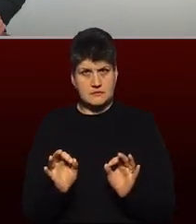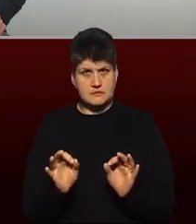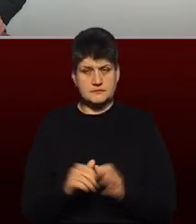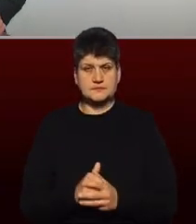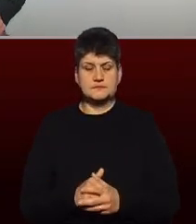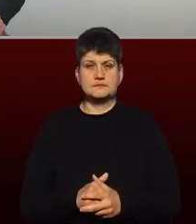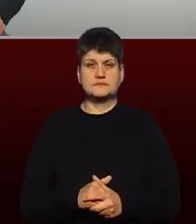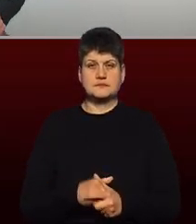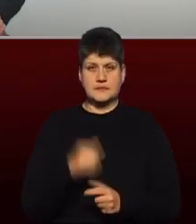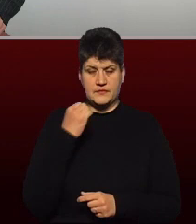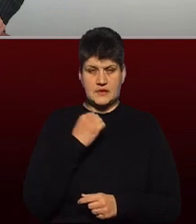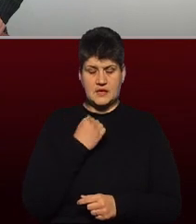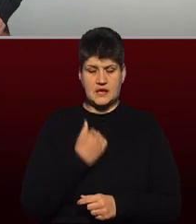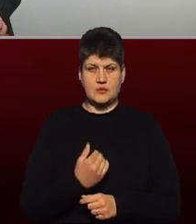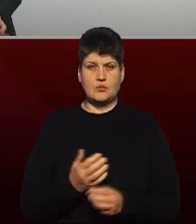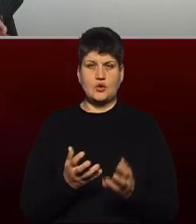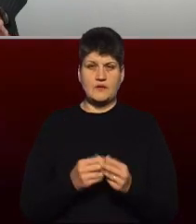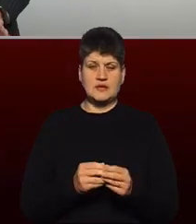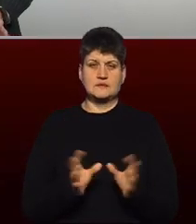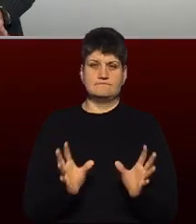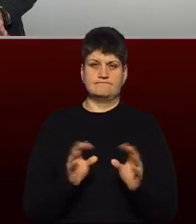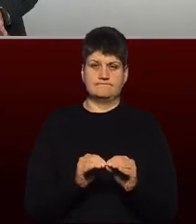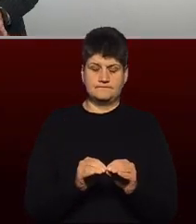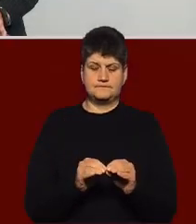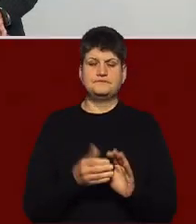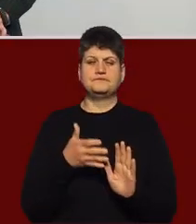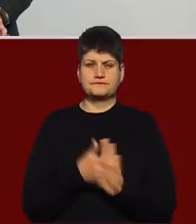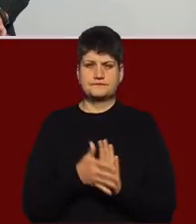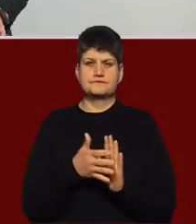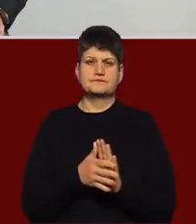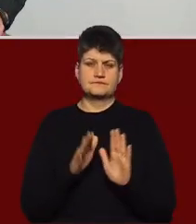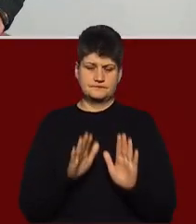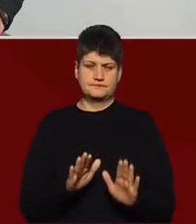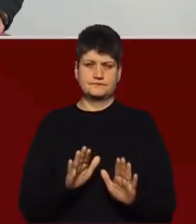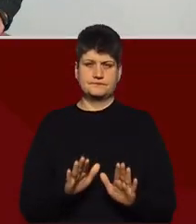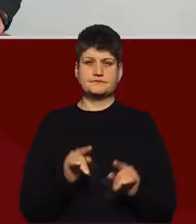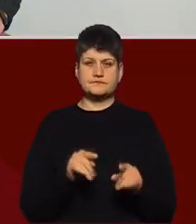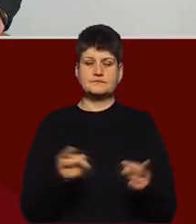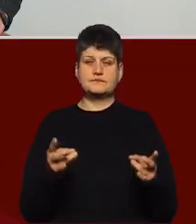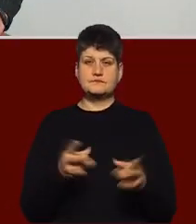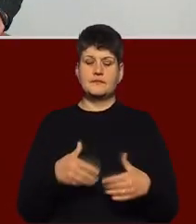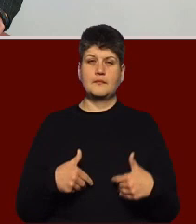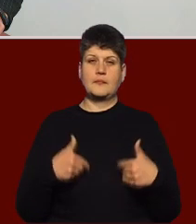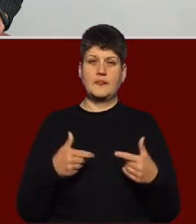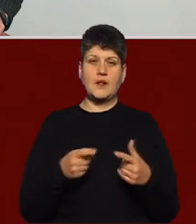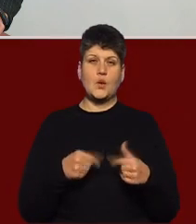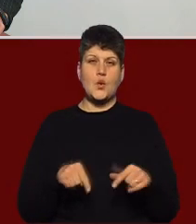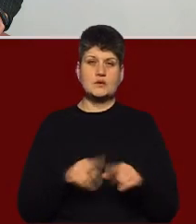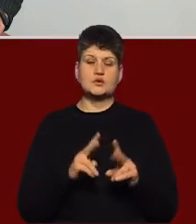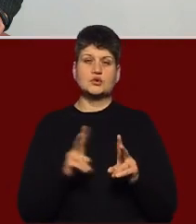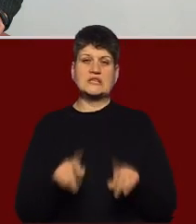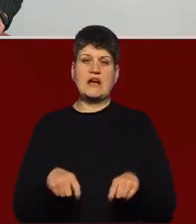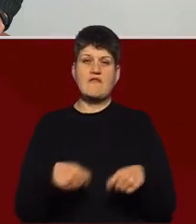Дякуємо. Порахували і житлового? Так, я зрозумів, як порахували. Тут необхідно звертатись до органу, який вам видавав